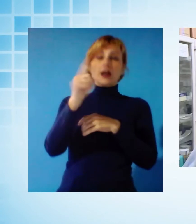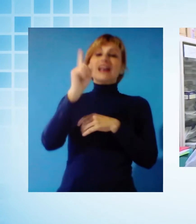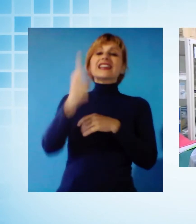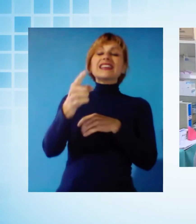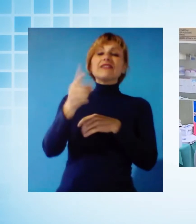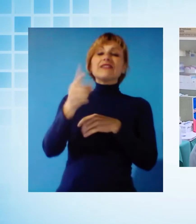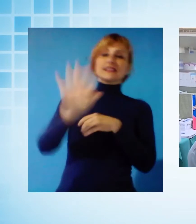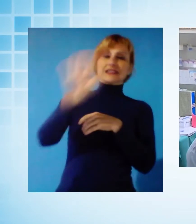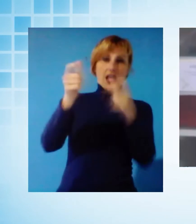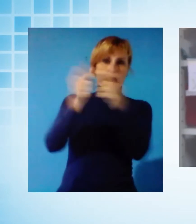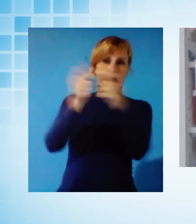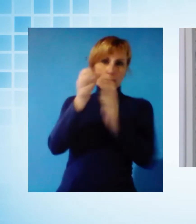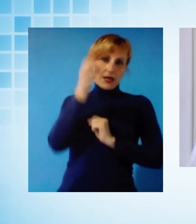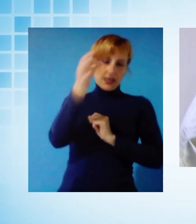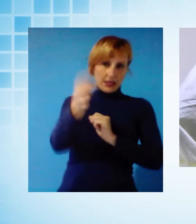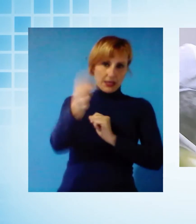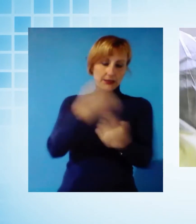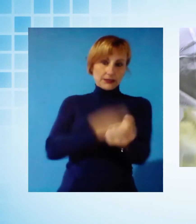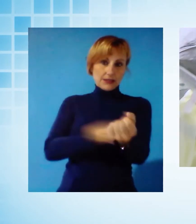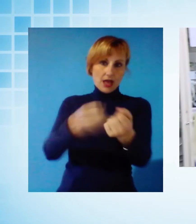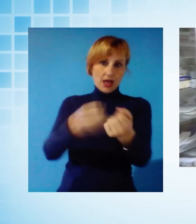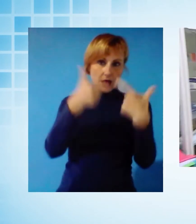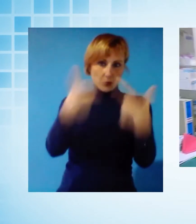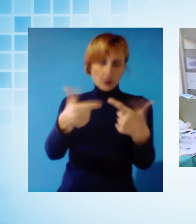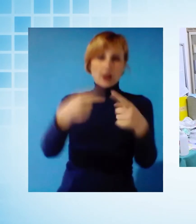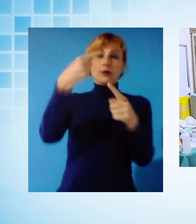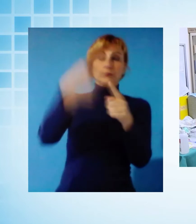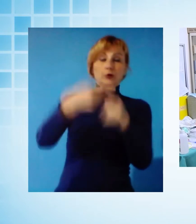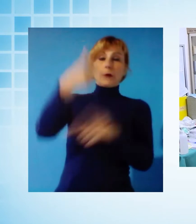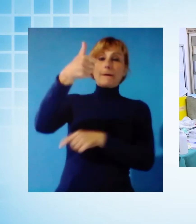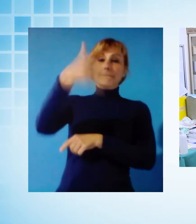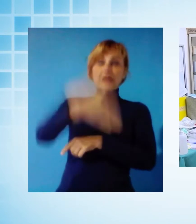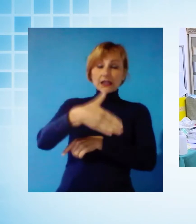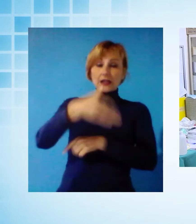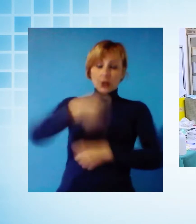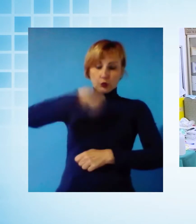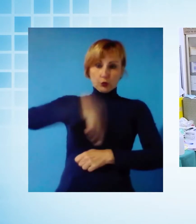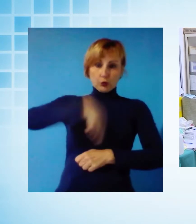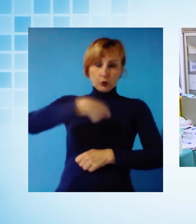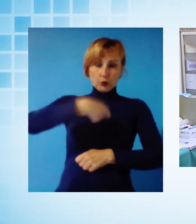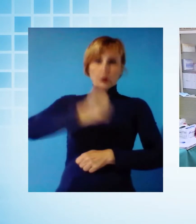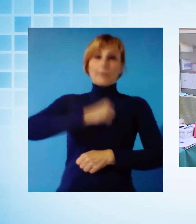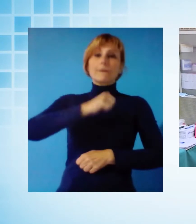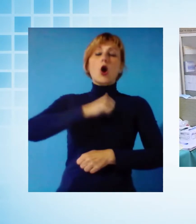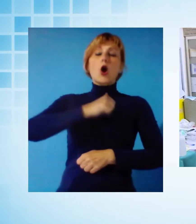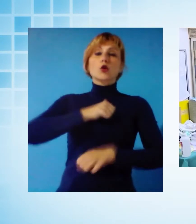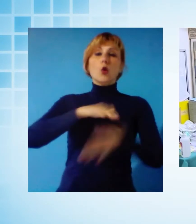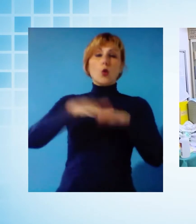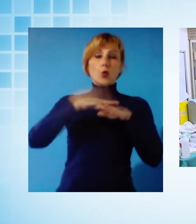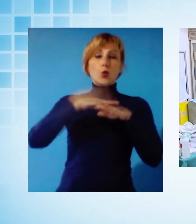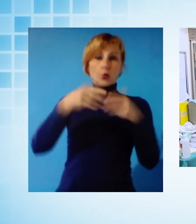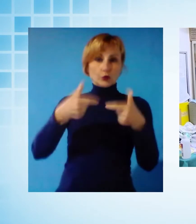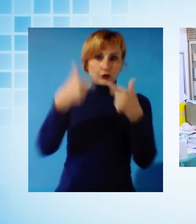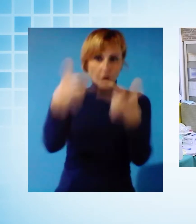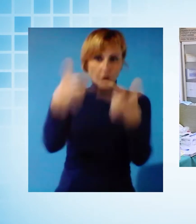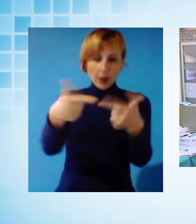contributo donando sangue, ma ha anche donato mille tute monouso all'ospedale di Lucca, destinate al personale sanitario impegnato nell